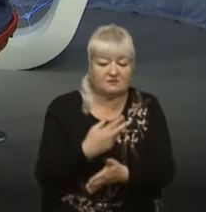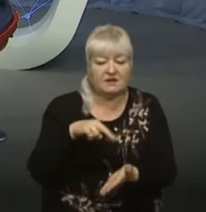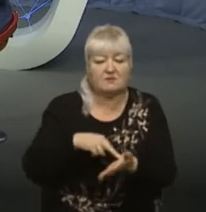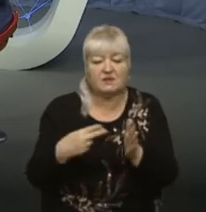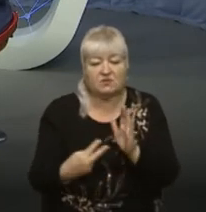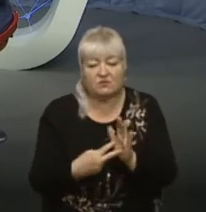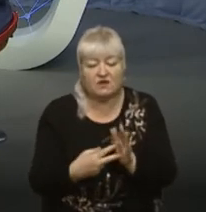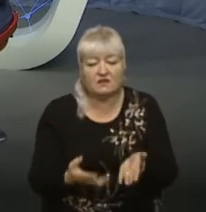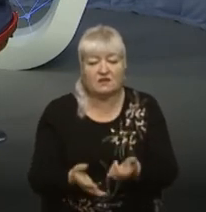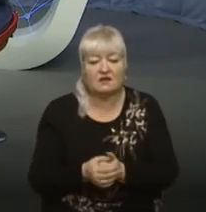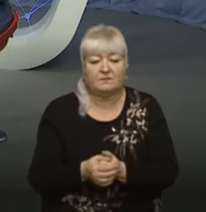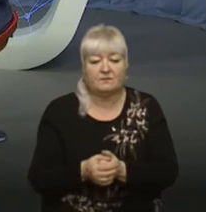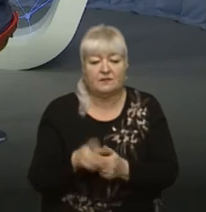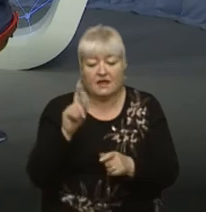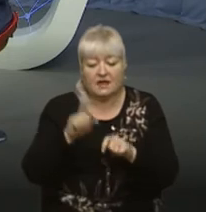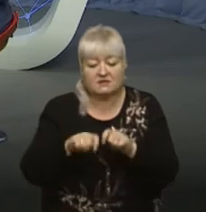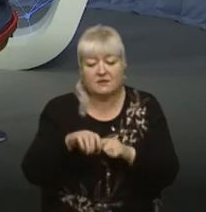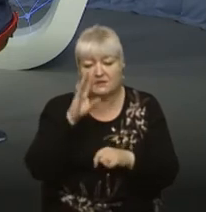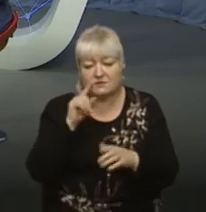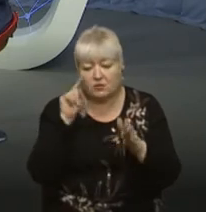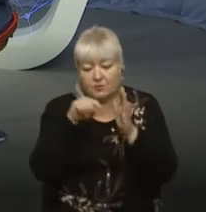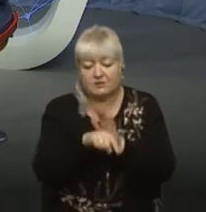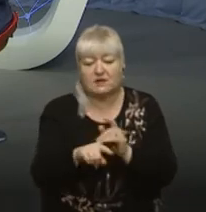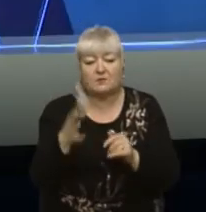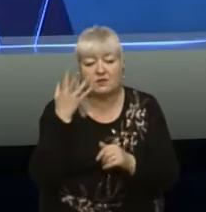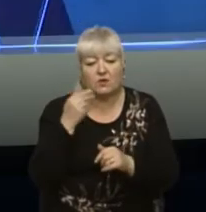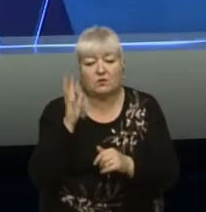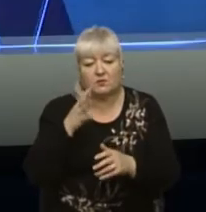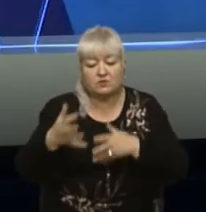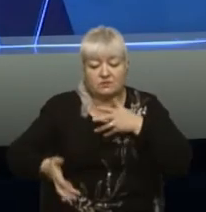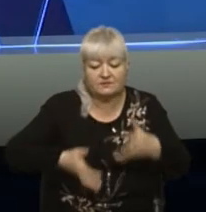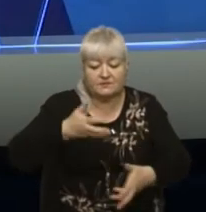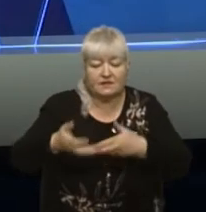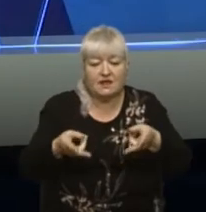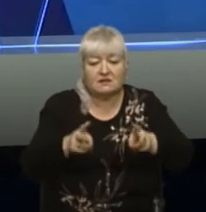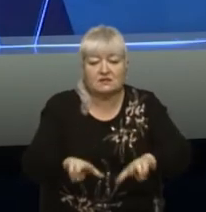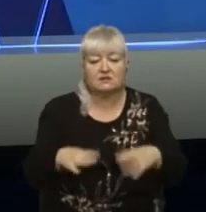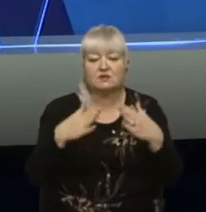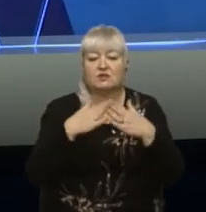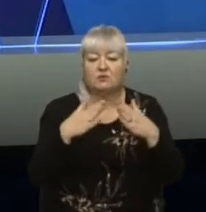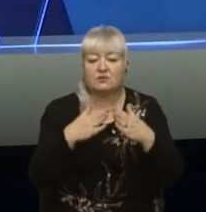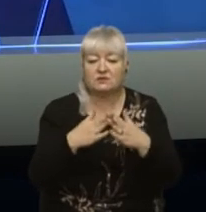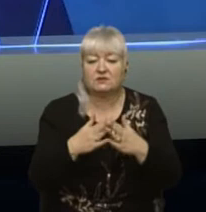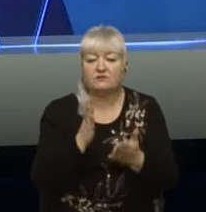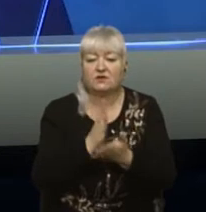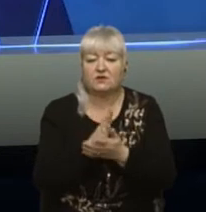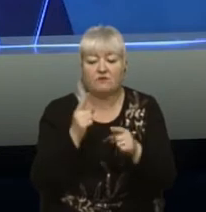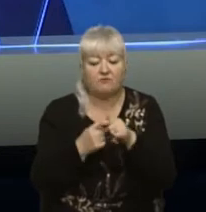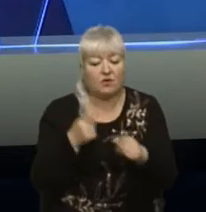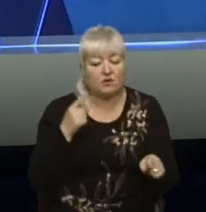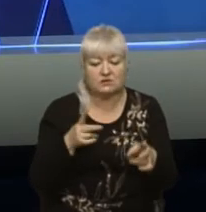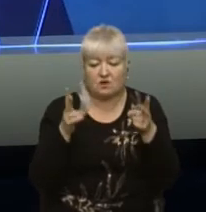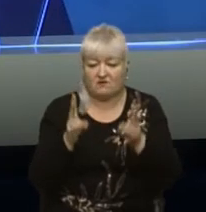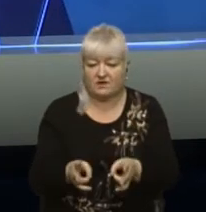Експерти зможуть потрапити туди лише після того, коли будуть демонтовані ті залишки будівлі, які зараз стоять, і є в гостроаварійному стані.